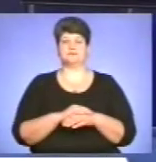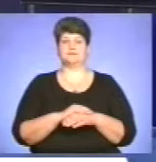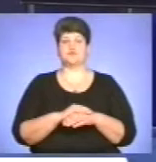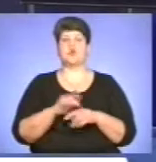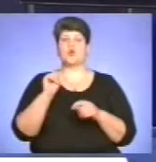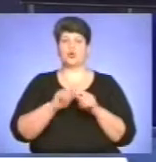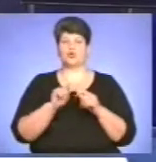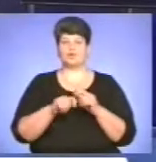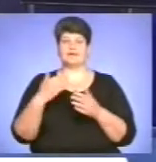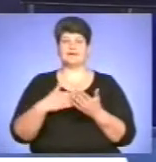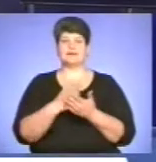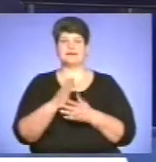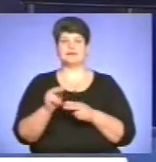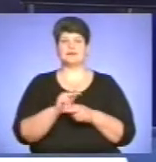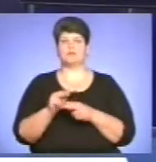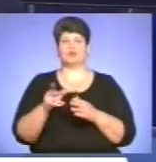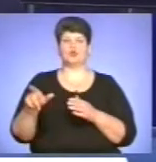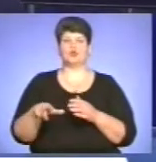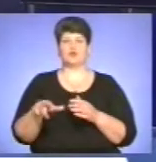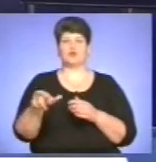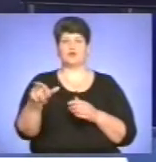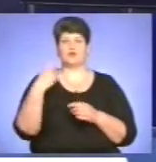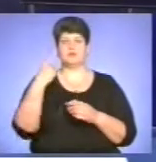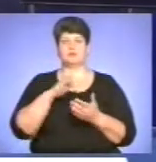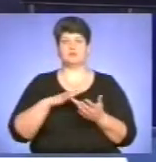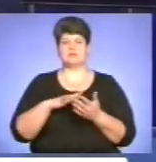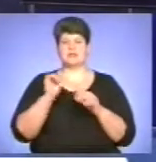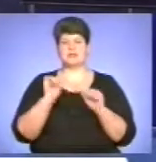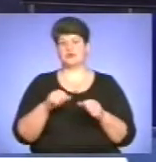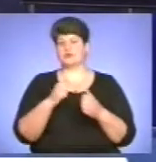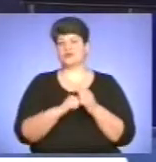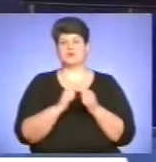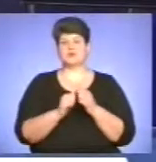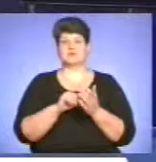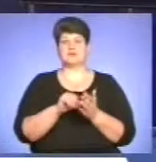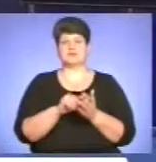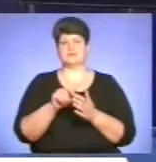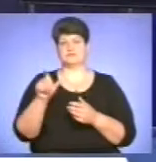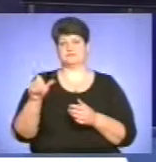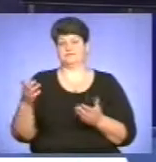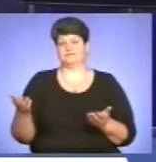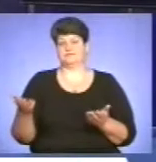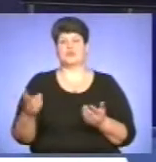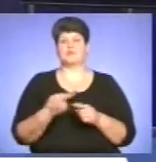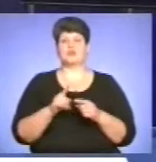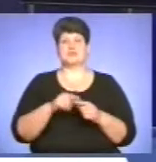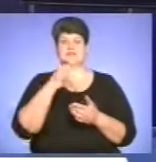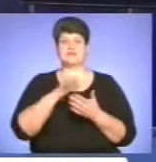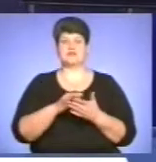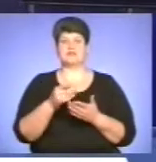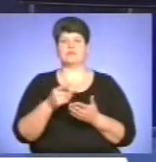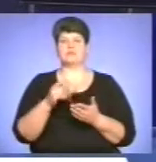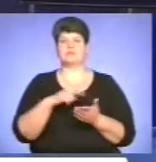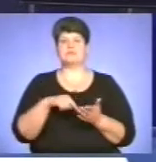Контролювати якість ремонту доріг в обласному центрі може кожен представник громадськості. Про це повідомив міський голова Тернополя